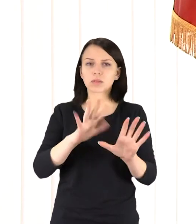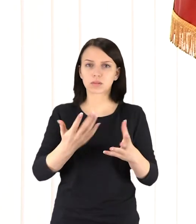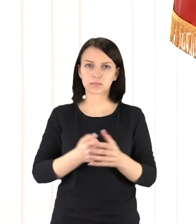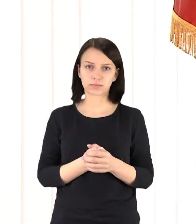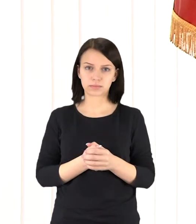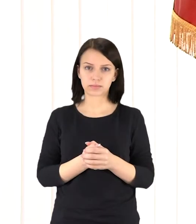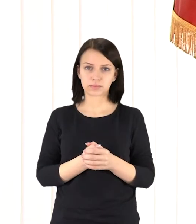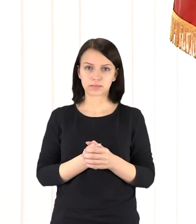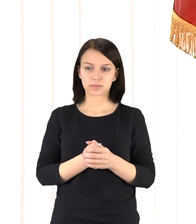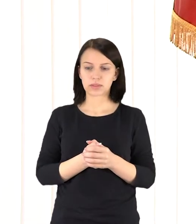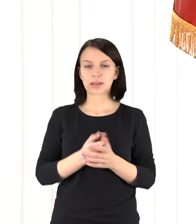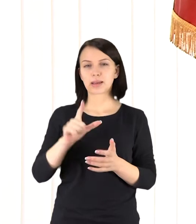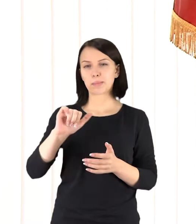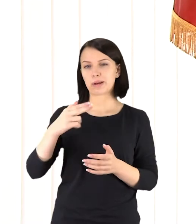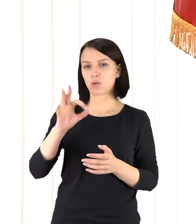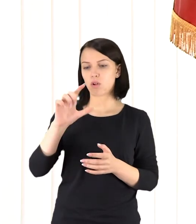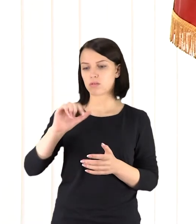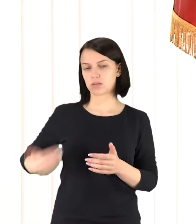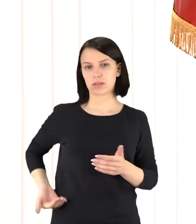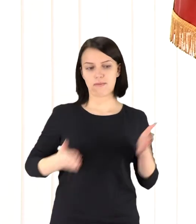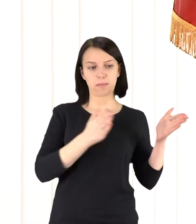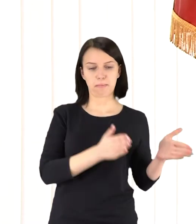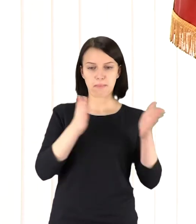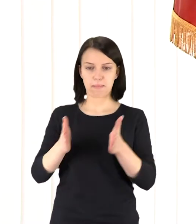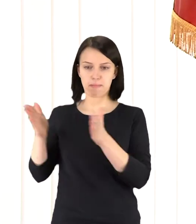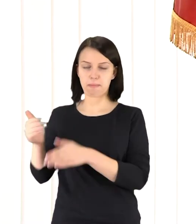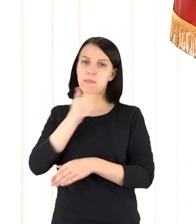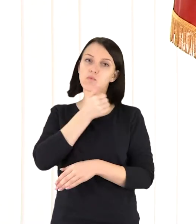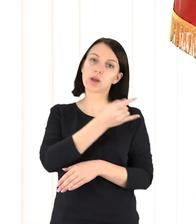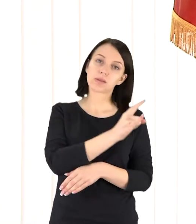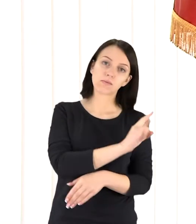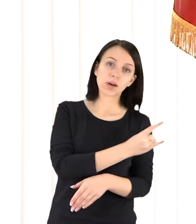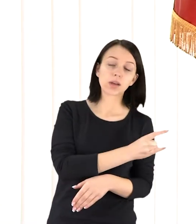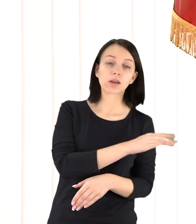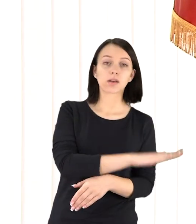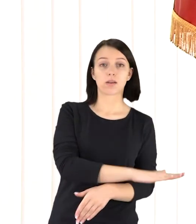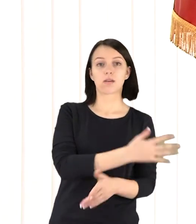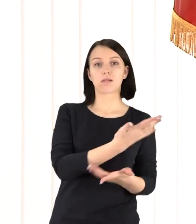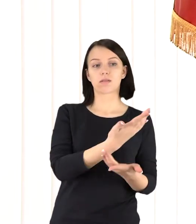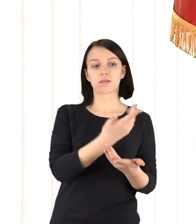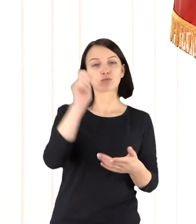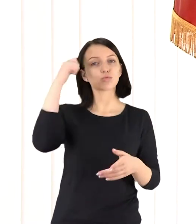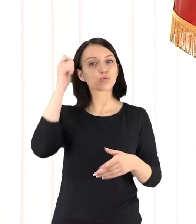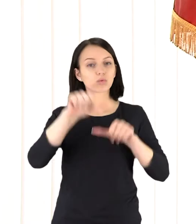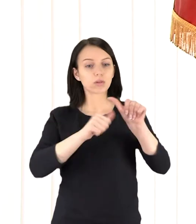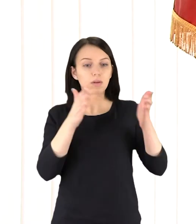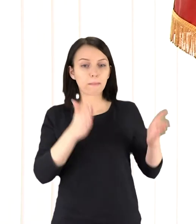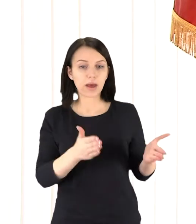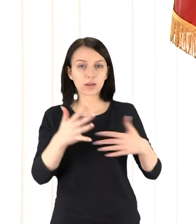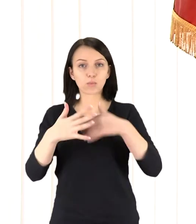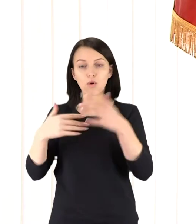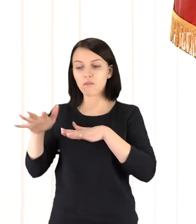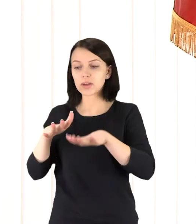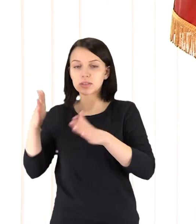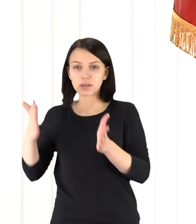vaizduojami atskiri Lincolno gyvenimo etapai. Ten sakysim, nuo jo vaikystės, studijų